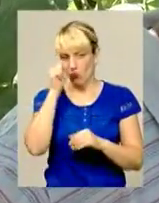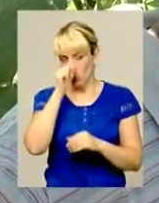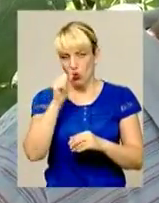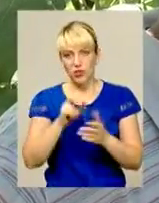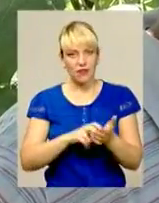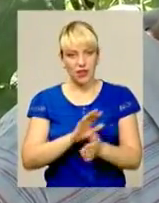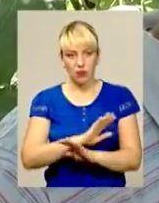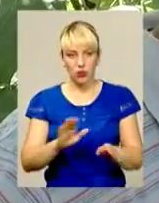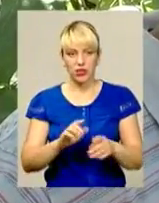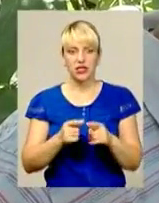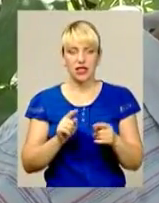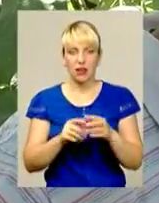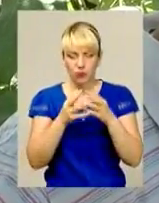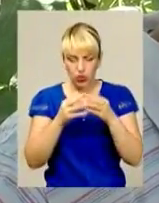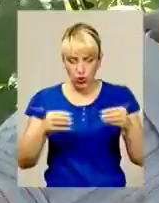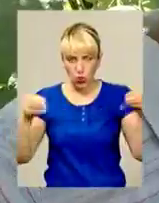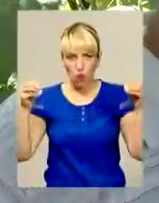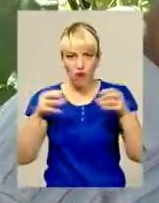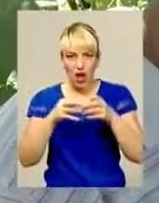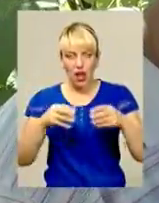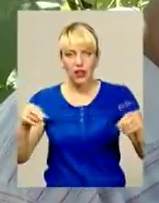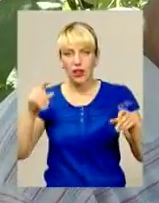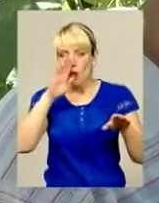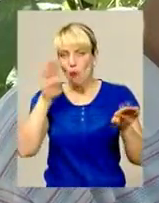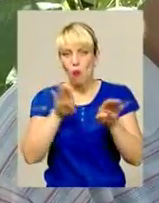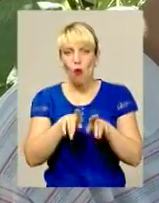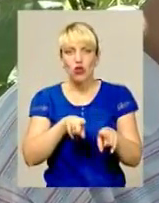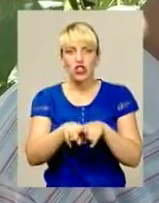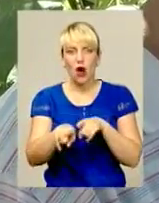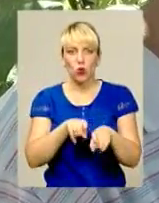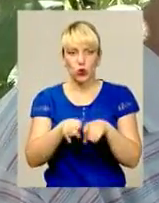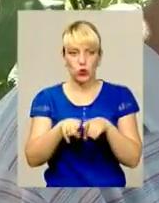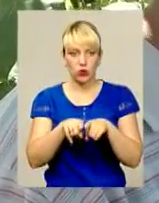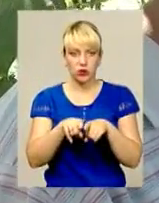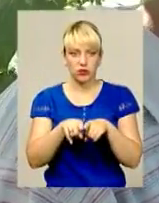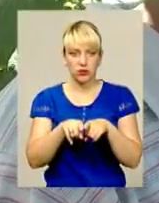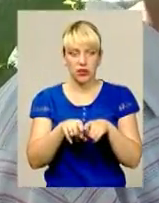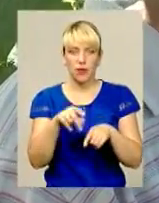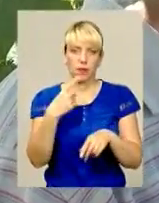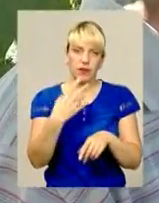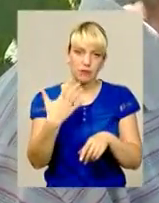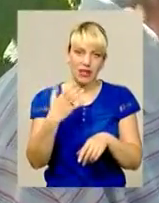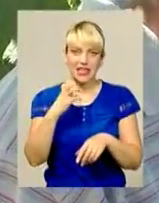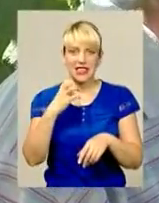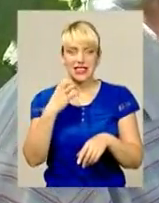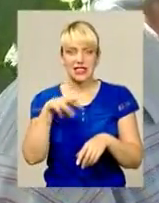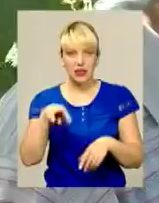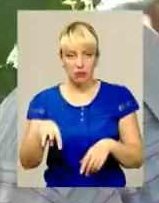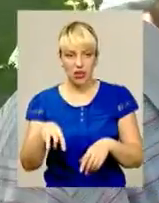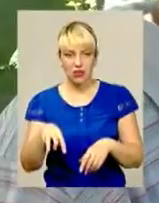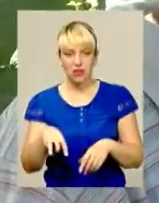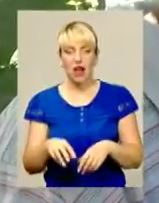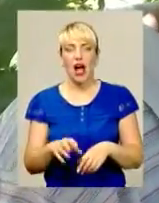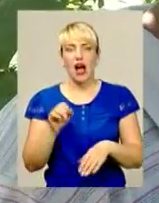Плоди такі довгенькі, похожі на ігорок, 25-30 до пів кілограма.